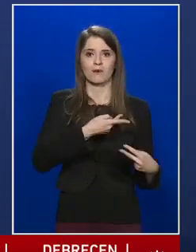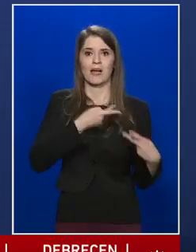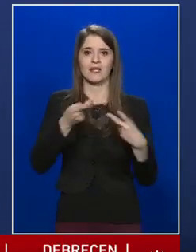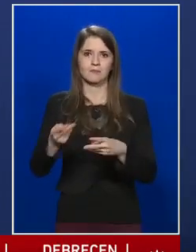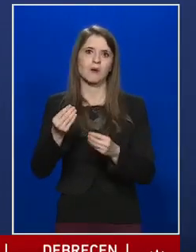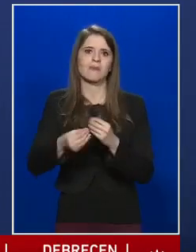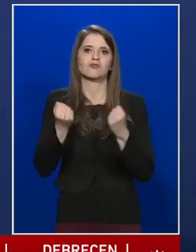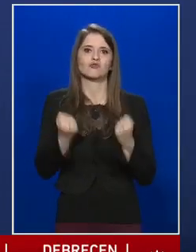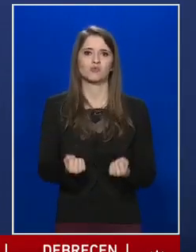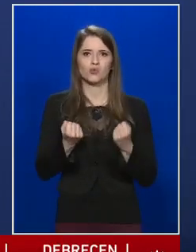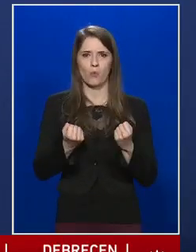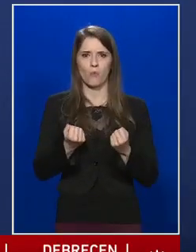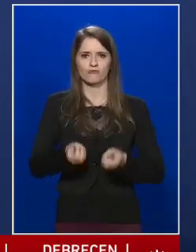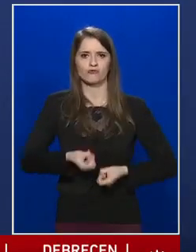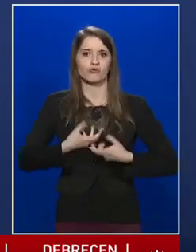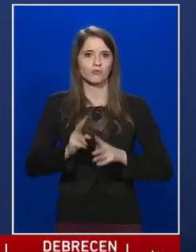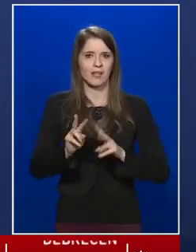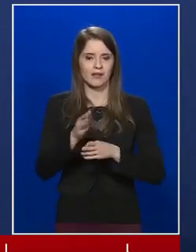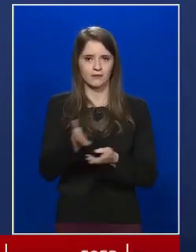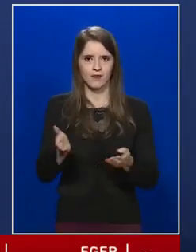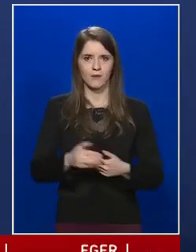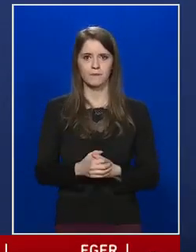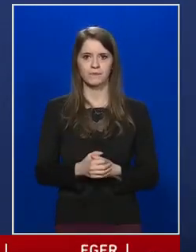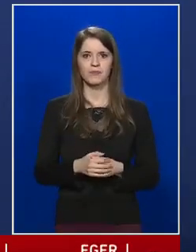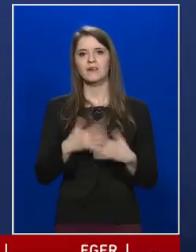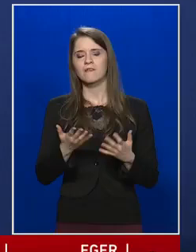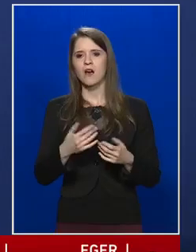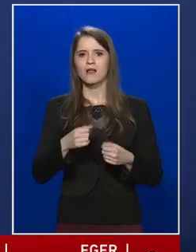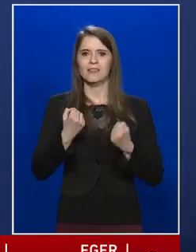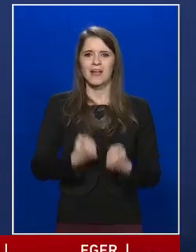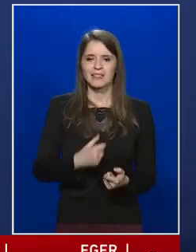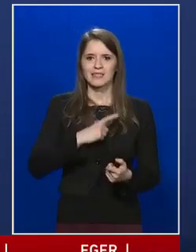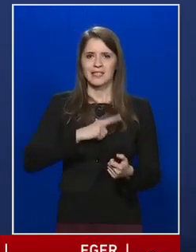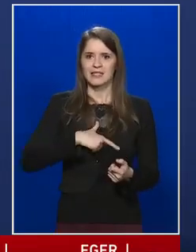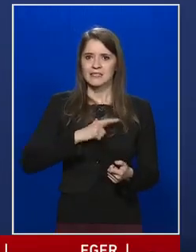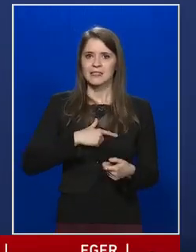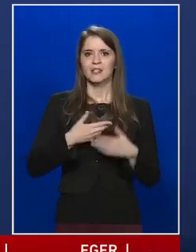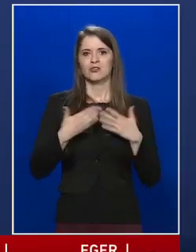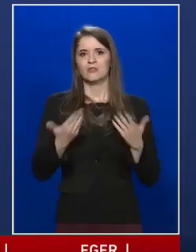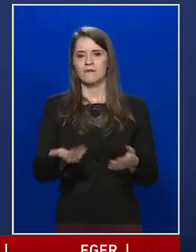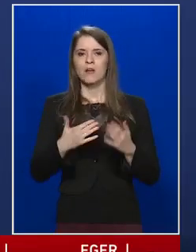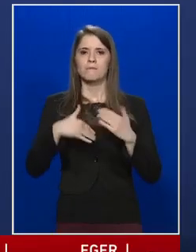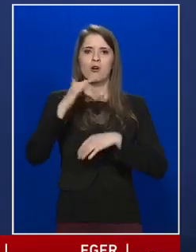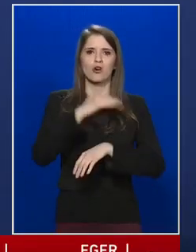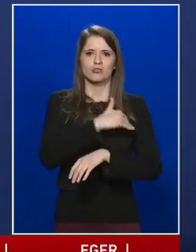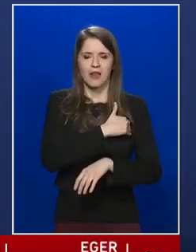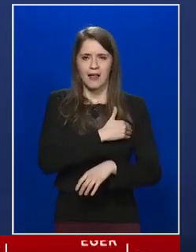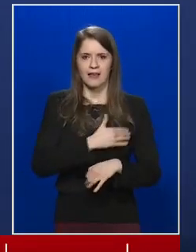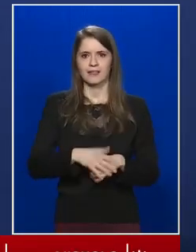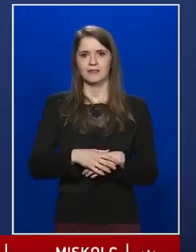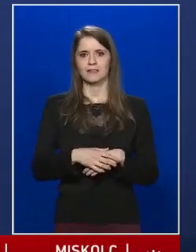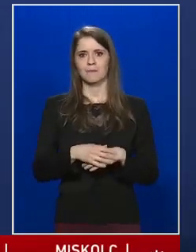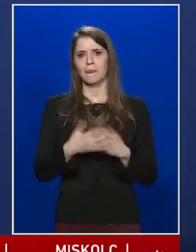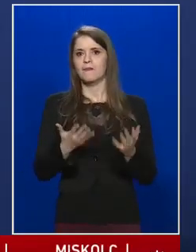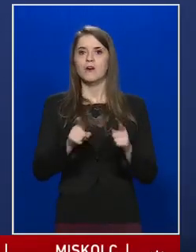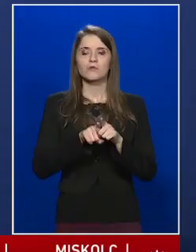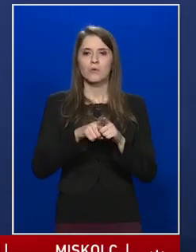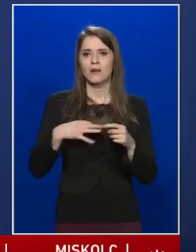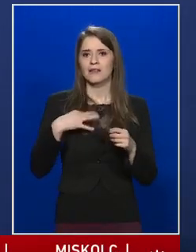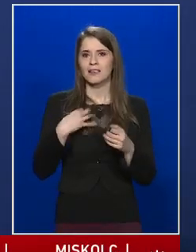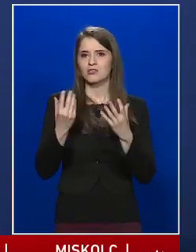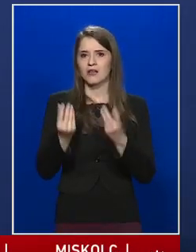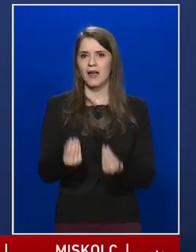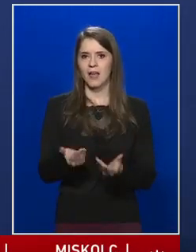súlyosabb klinikai tüneteket mutatnak. Tehát vagy légszomi, vagy egy magas láz, egy olyan egészségi